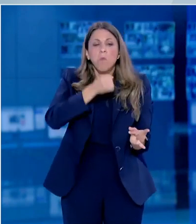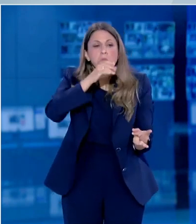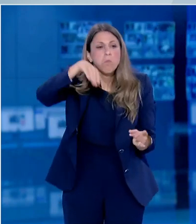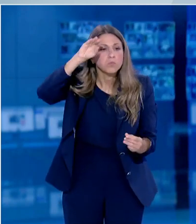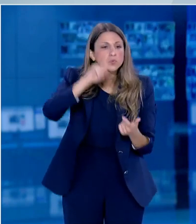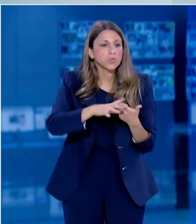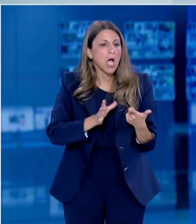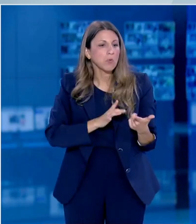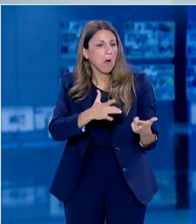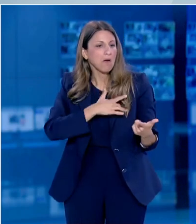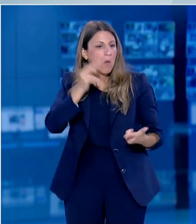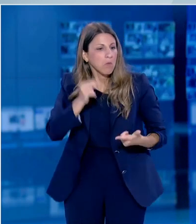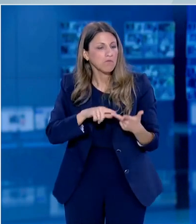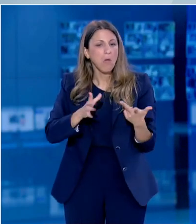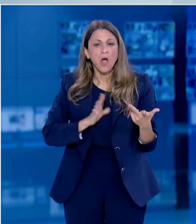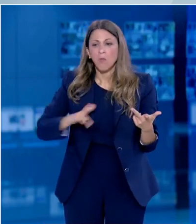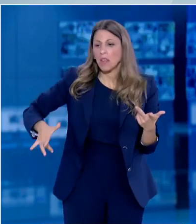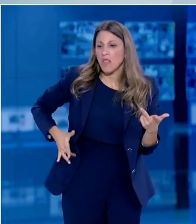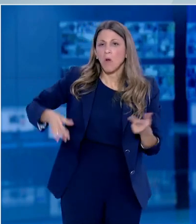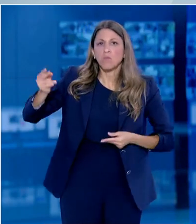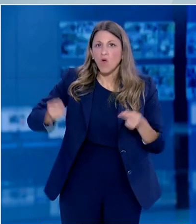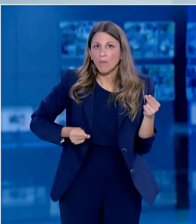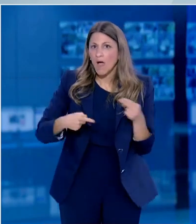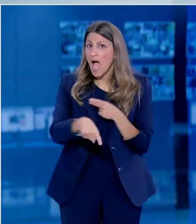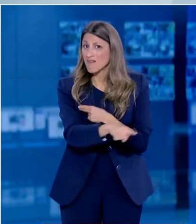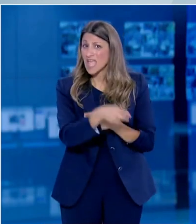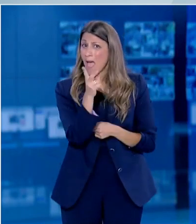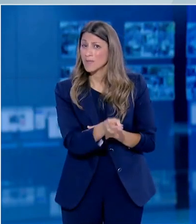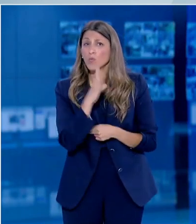οποίοι κινδυνεύουν περισσότερο από τη Λίμποξ ή λόγω της υπερέκθεσης στη δουλειά τους.